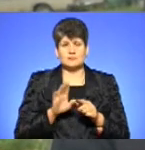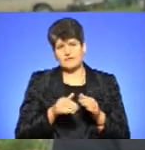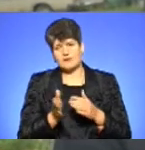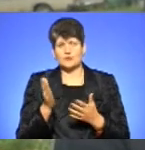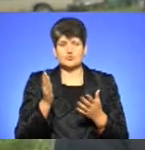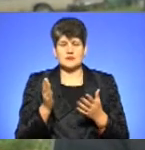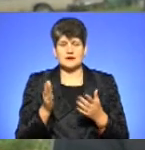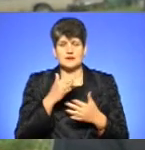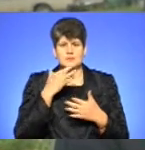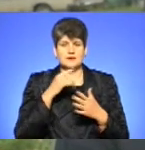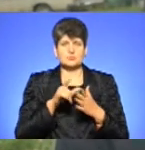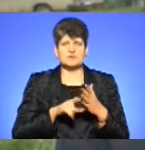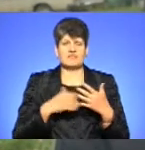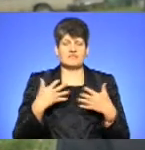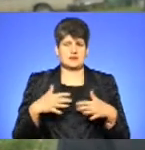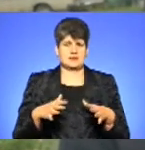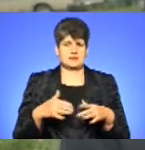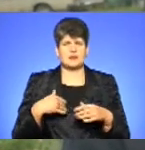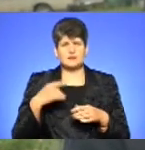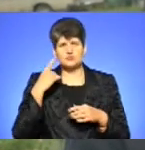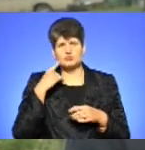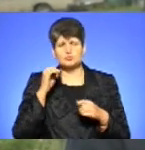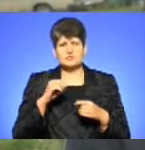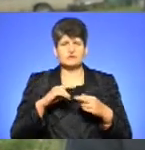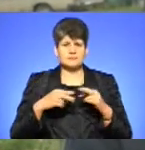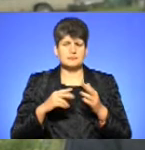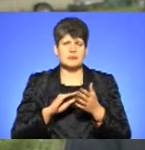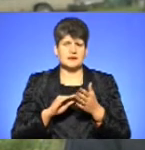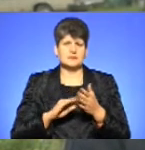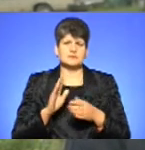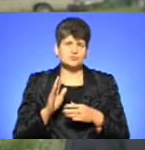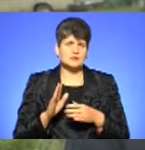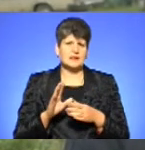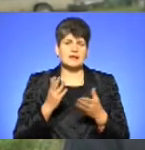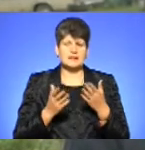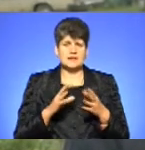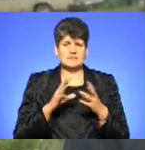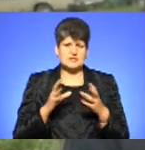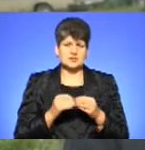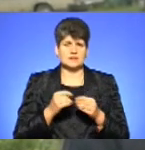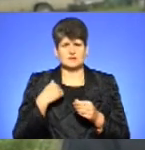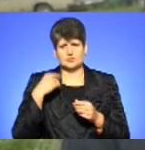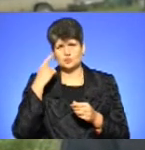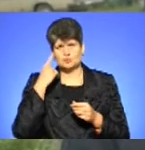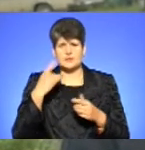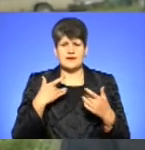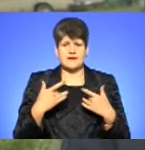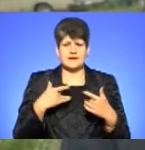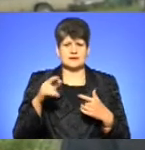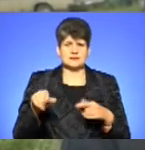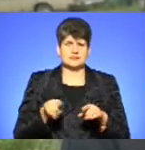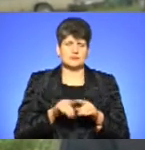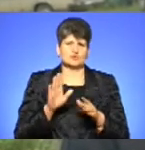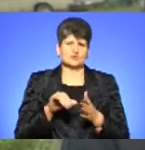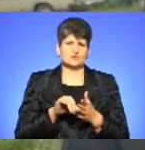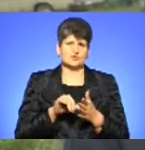купа пісень втратиться. Думаю, вони будуть, можливо, перекладатись, та все ж таки, думаю, артисти якось також будуть